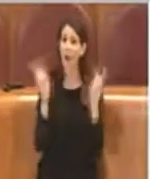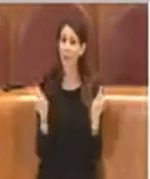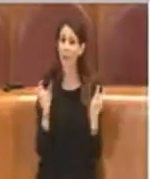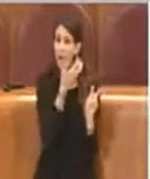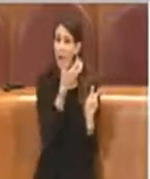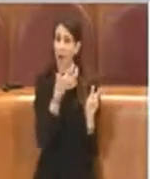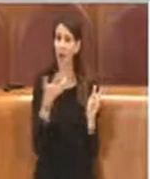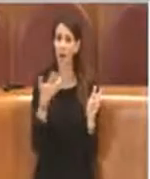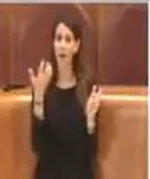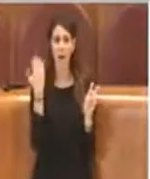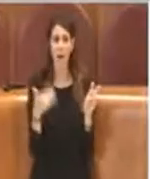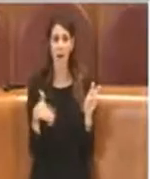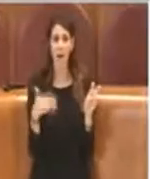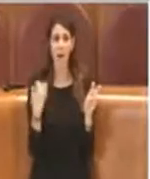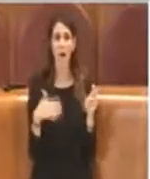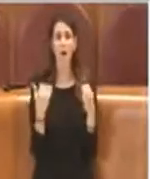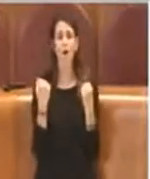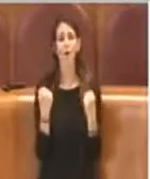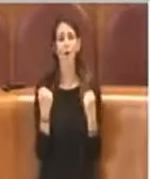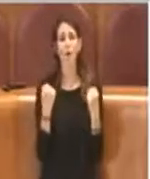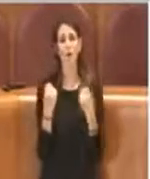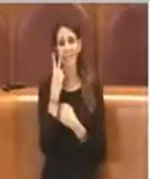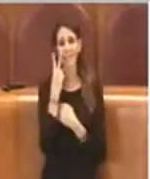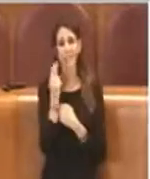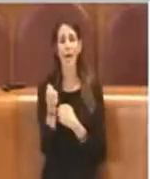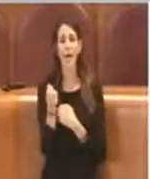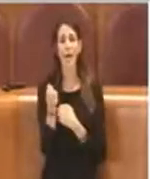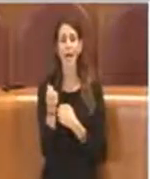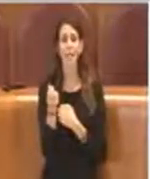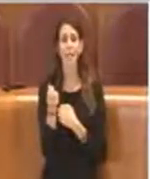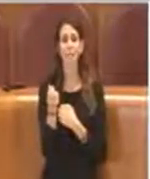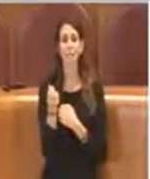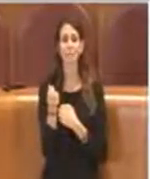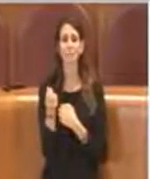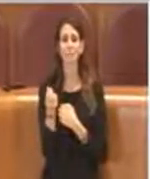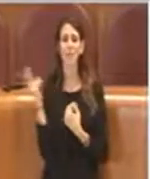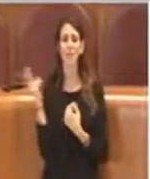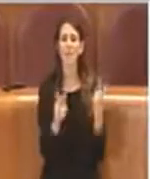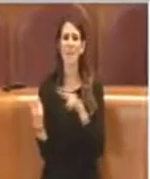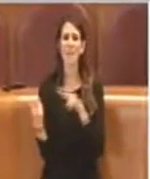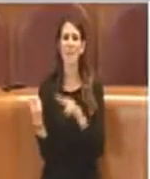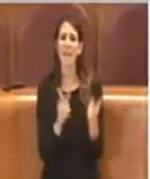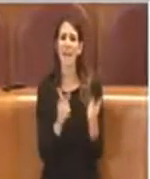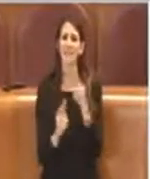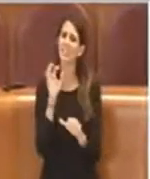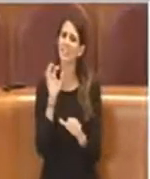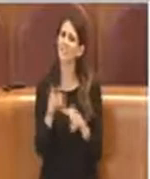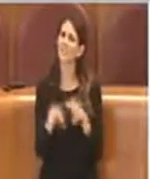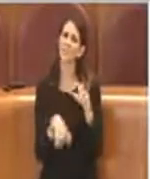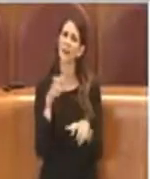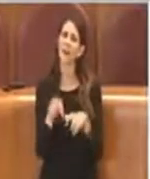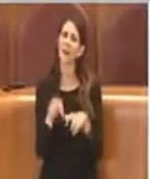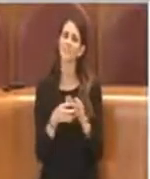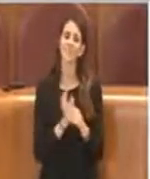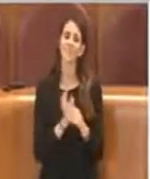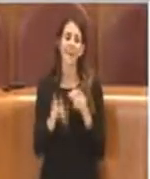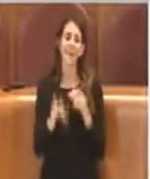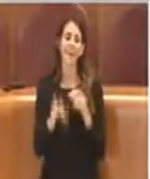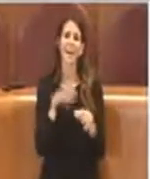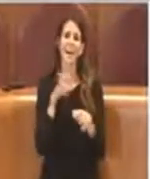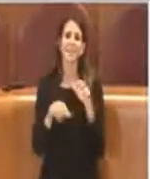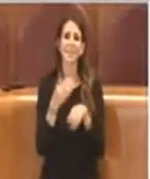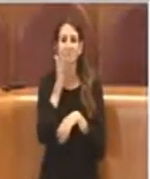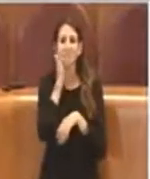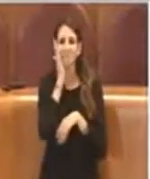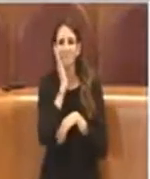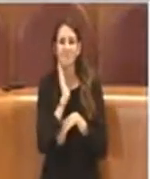quanto riguarda ciò che accade in termini di violenza sugli animali, animali di affezione, così